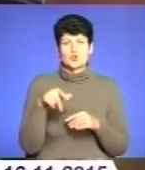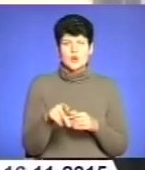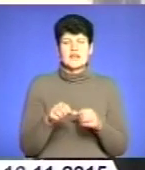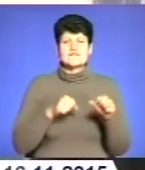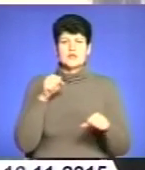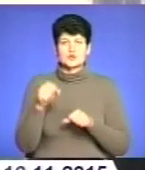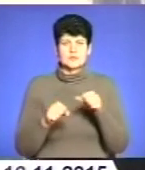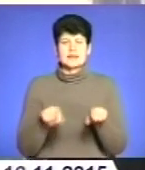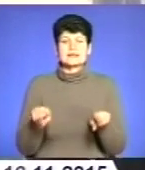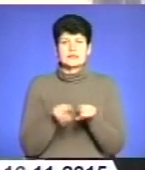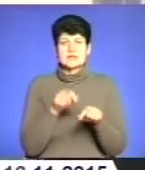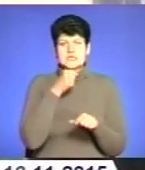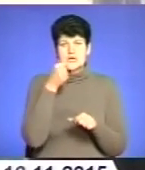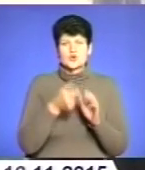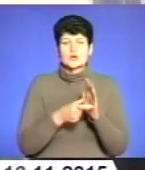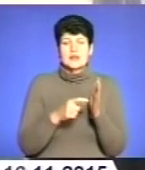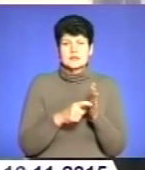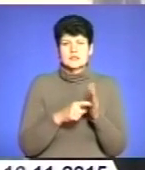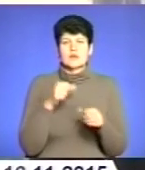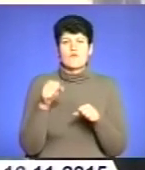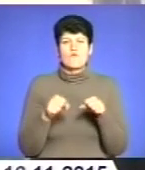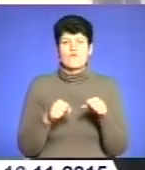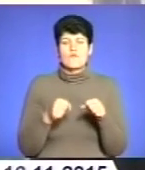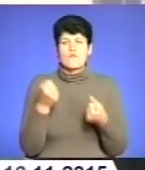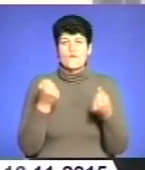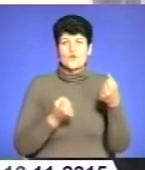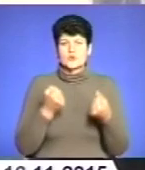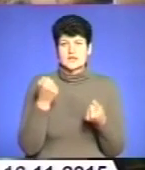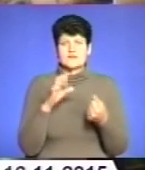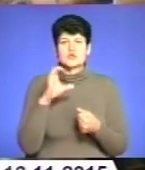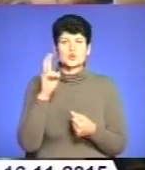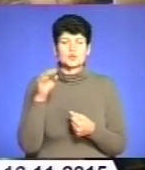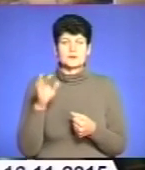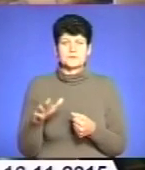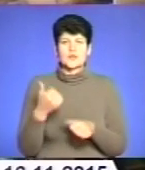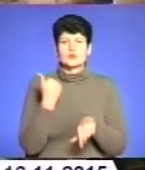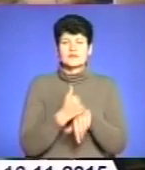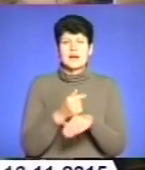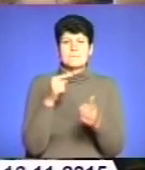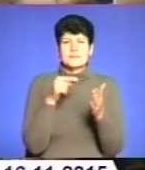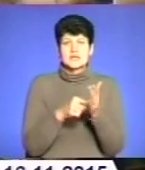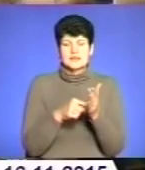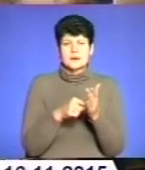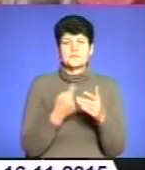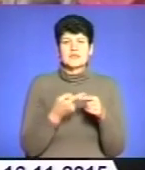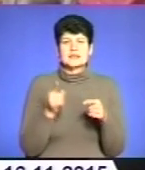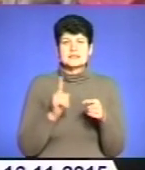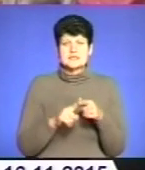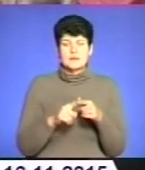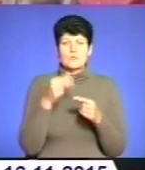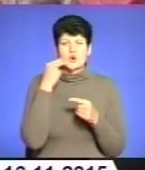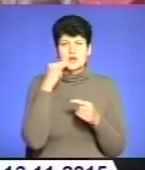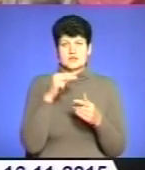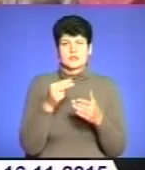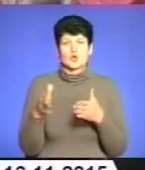для старшокласників, водіїв, скутерів. Основна мета тижня безпеки, каже Микола Ігнащенко, це поліпшити